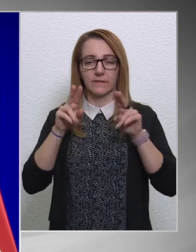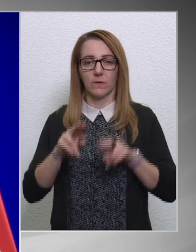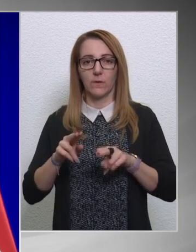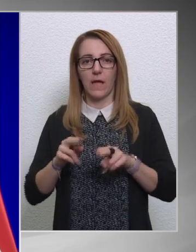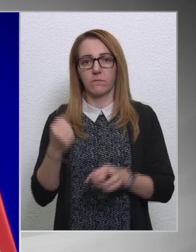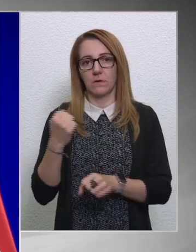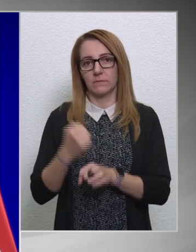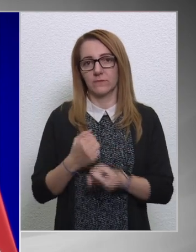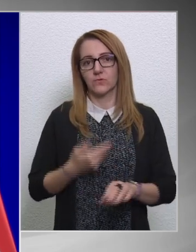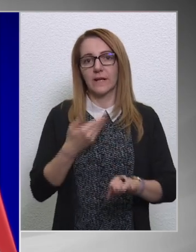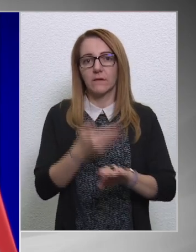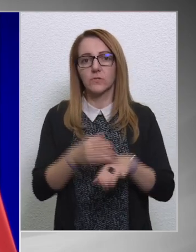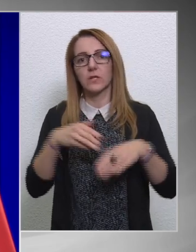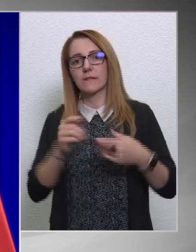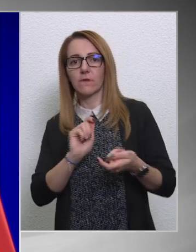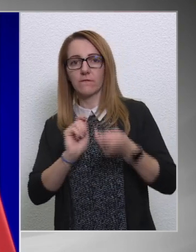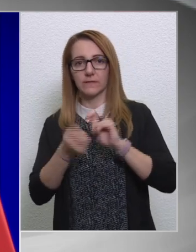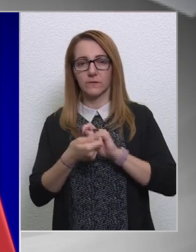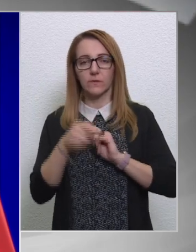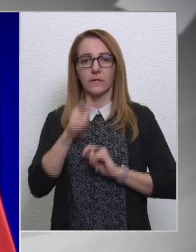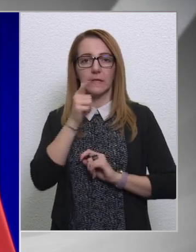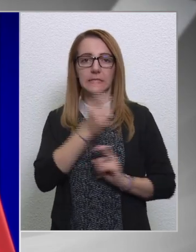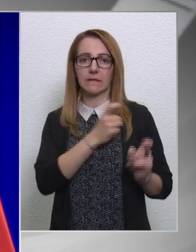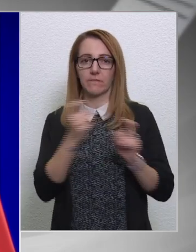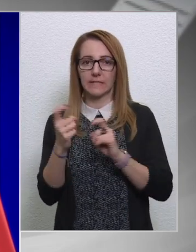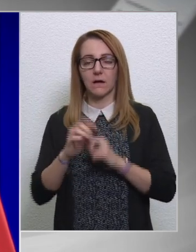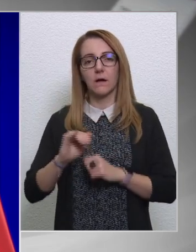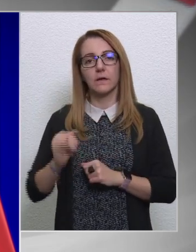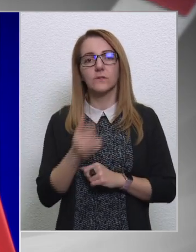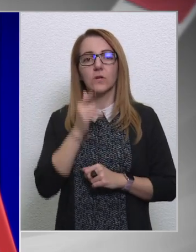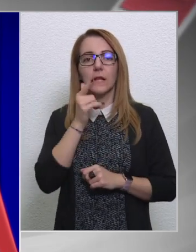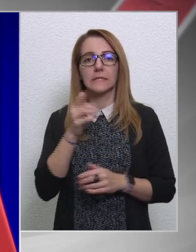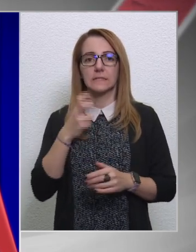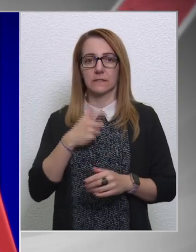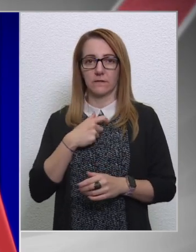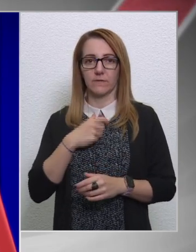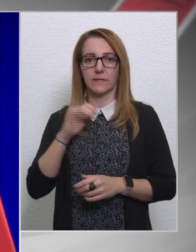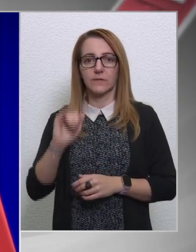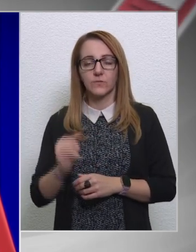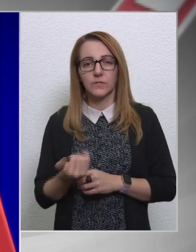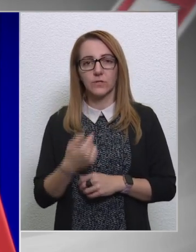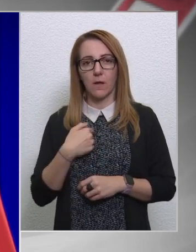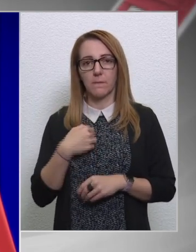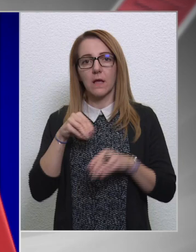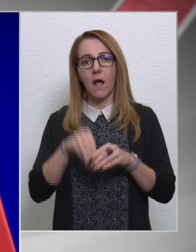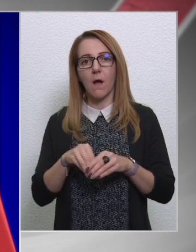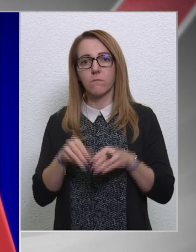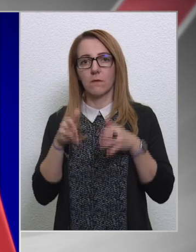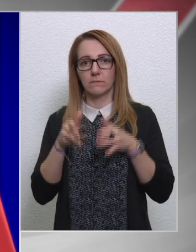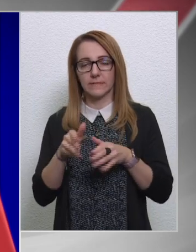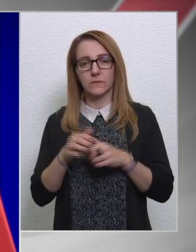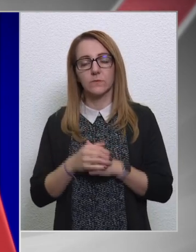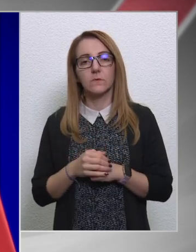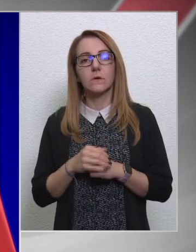javaslatát, vagy változtatja meg. Tehát ott lesz egy vita, és lesz egy szavazás. Mi abban bízunk, hogy a tanácsban